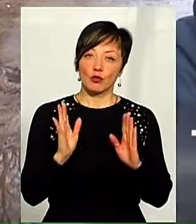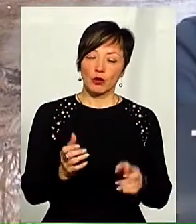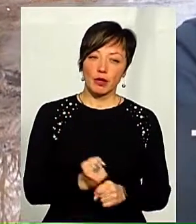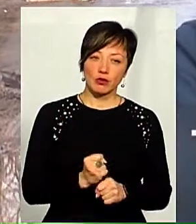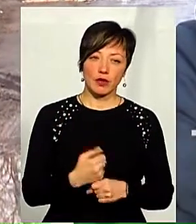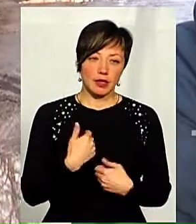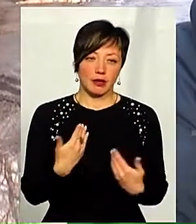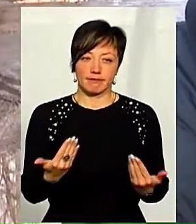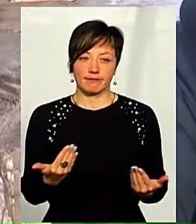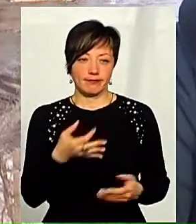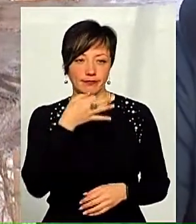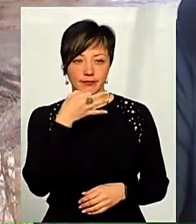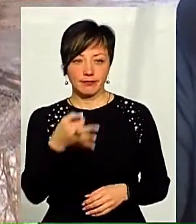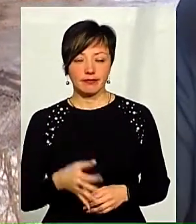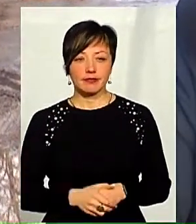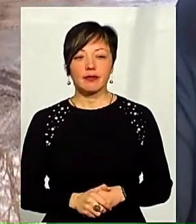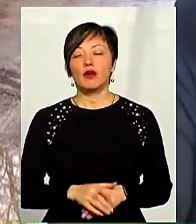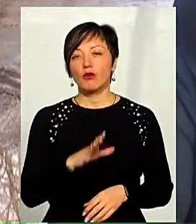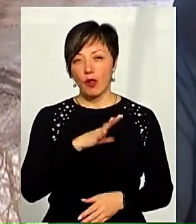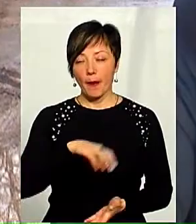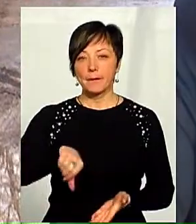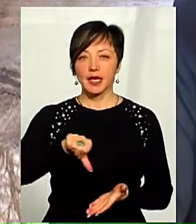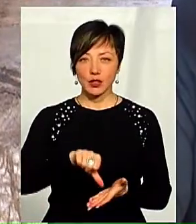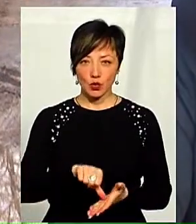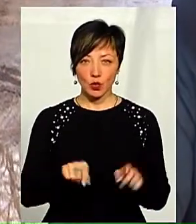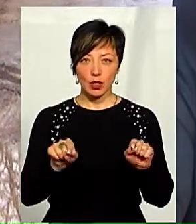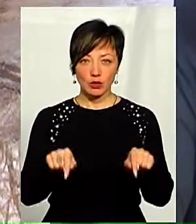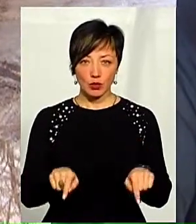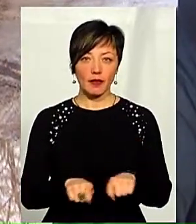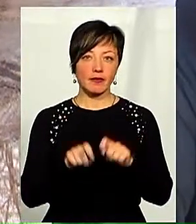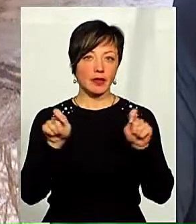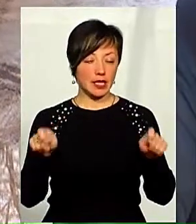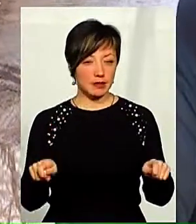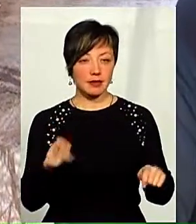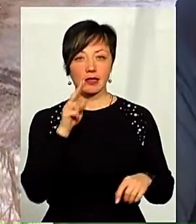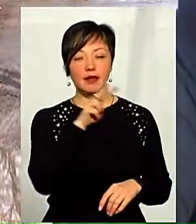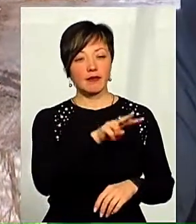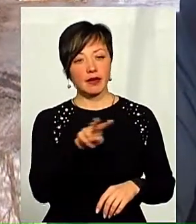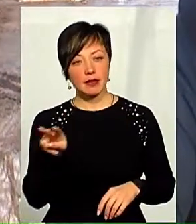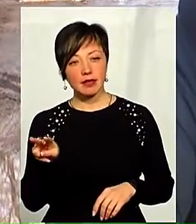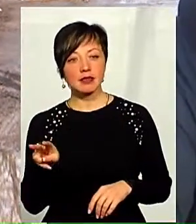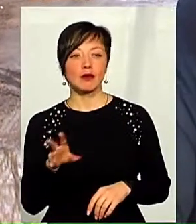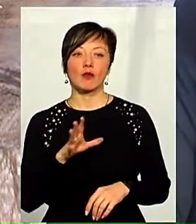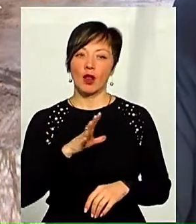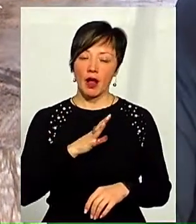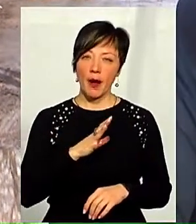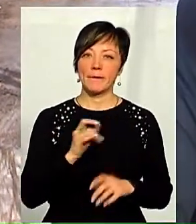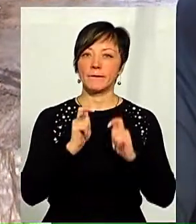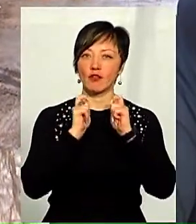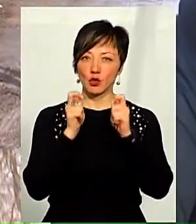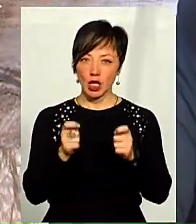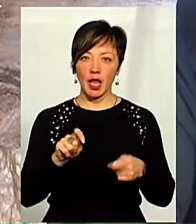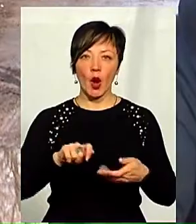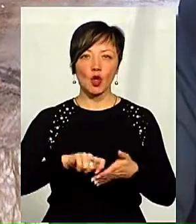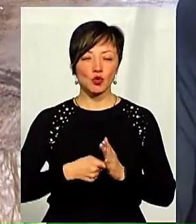працювати, я вам не скажу. Ну, вона була присутня тут. Вона дивилася, вона була, її вручили тут